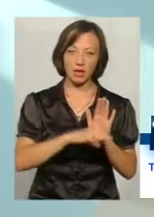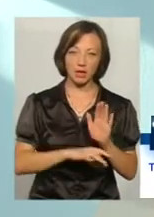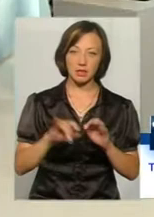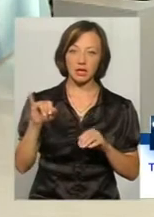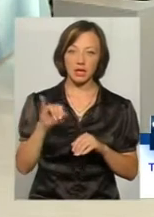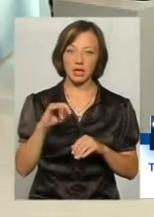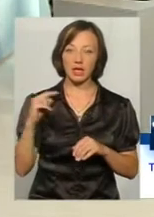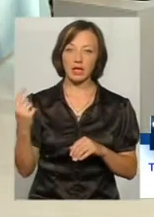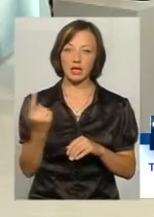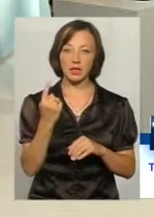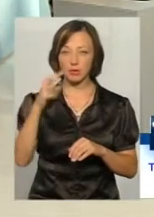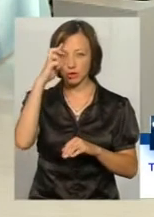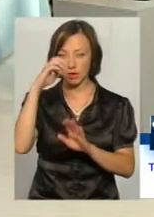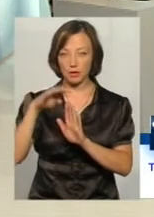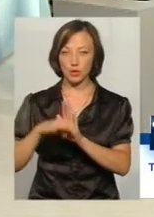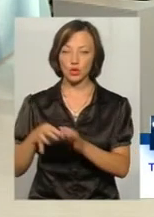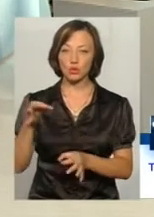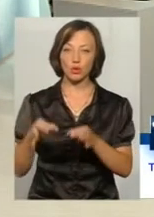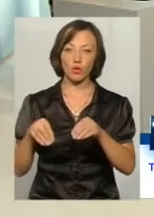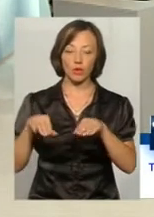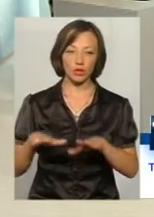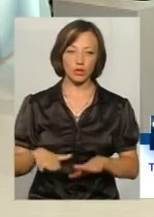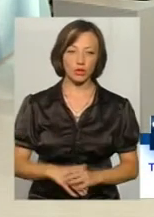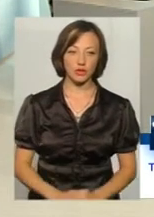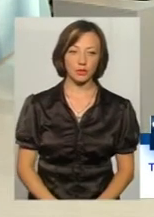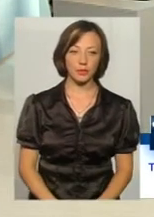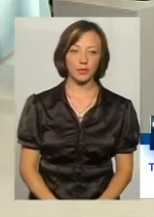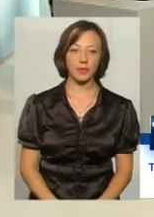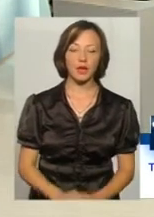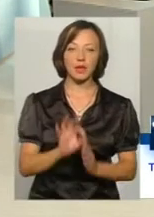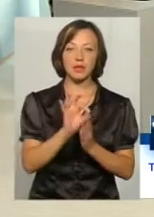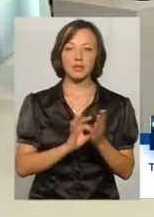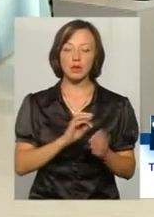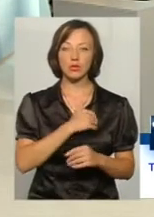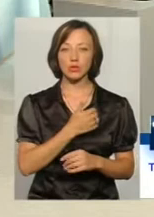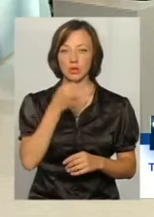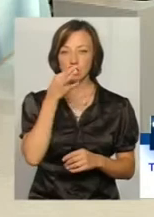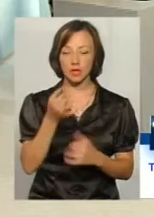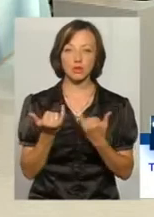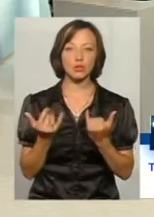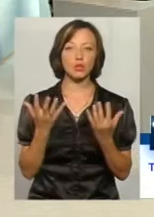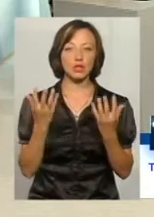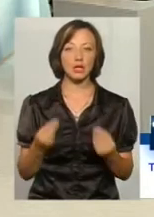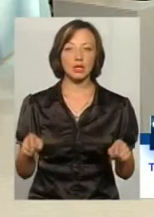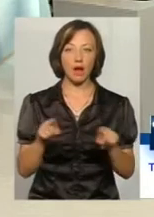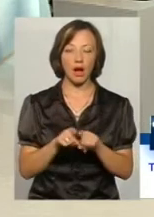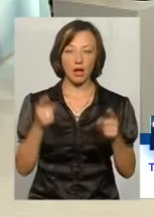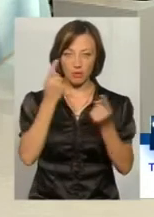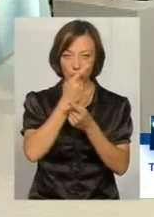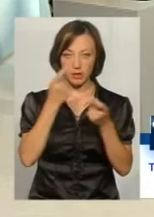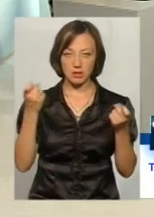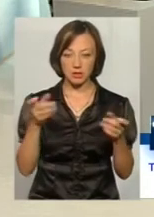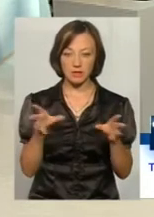та єдиним державним реєстром судових рішень. Проте, зараз хочу зазначити, що на сьогоднішній день така інформаційна